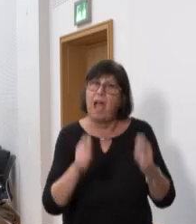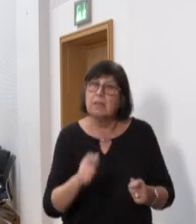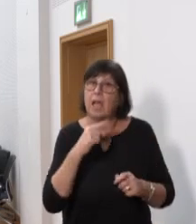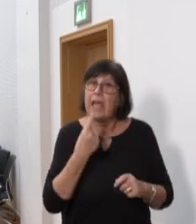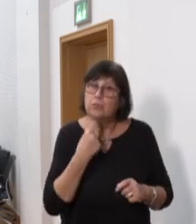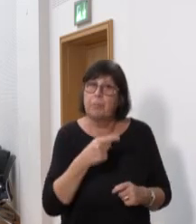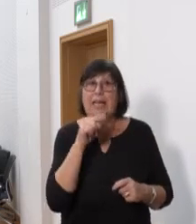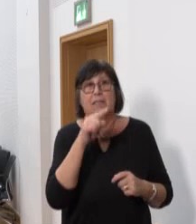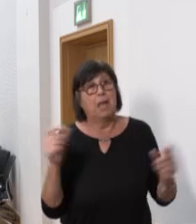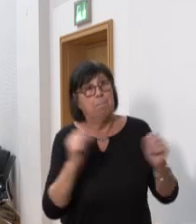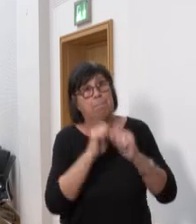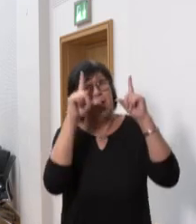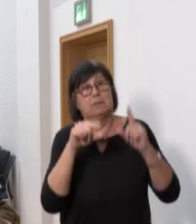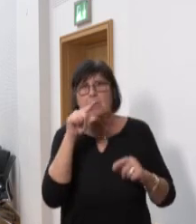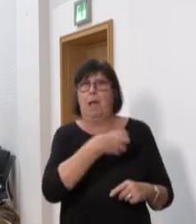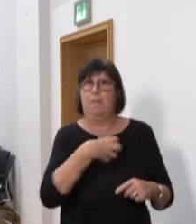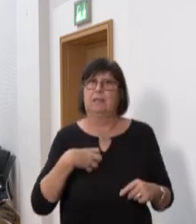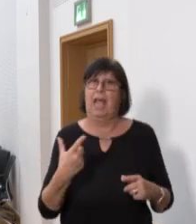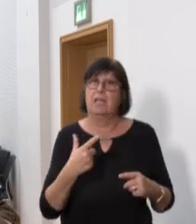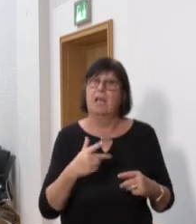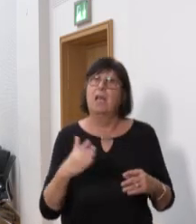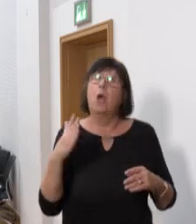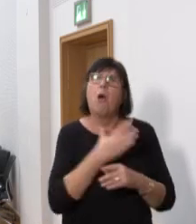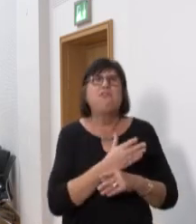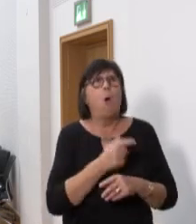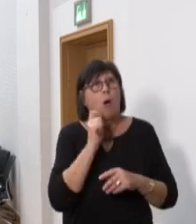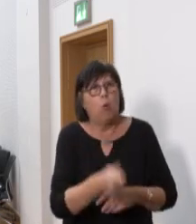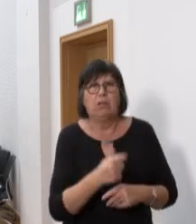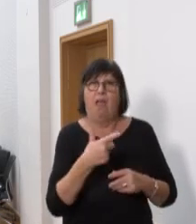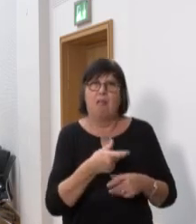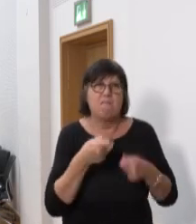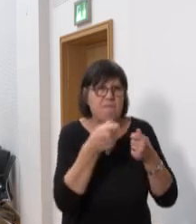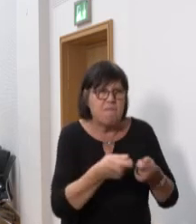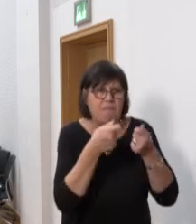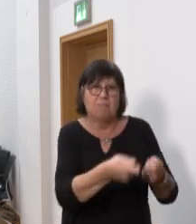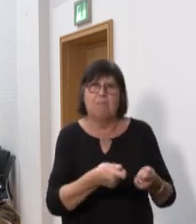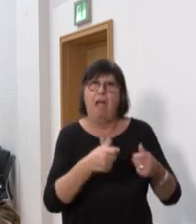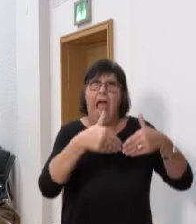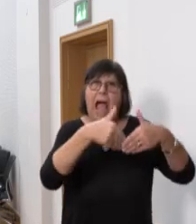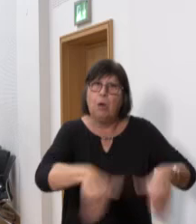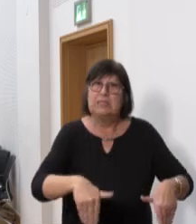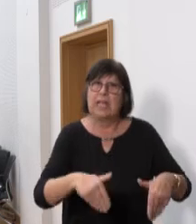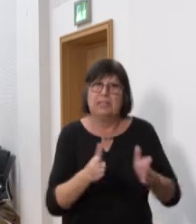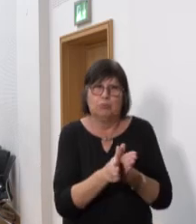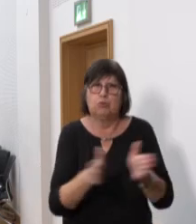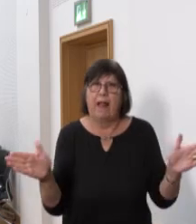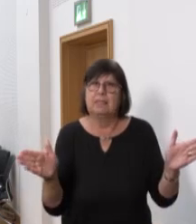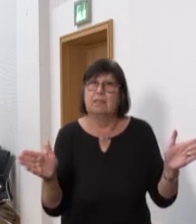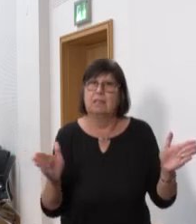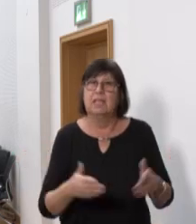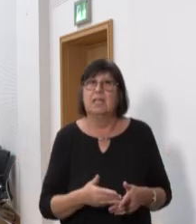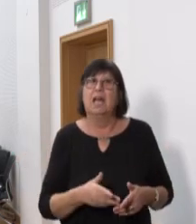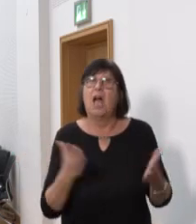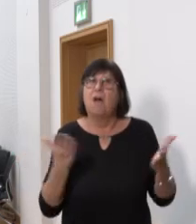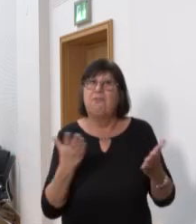genau dem Bild Ihrer Partei. Vorurteile schüren, ausgrenzen und spalten. Was